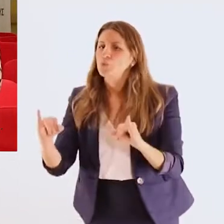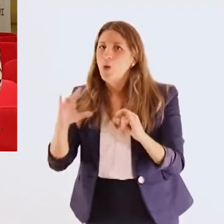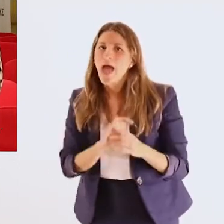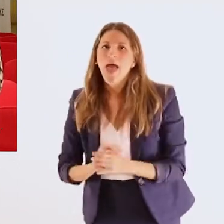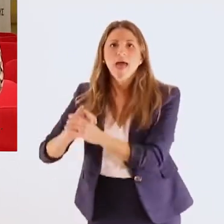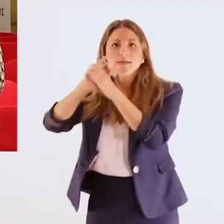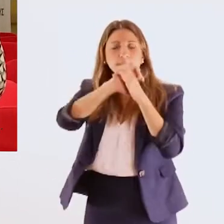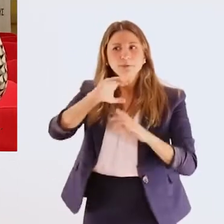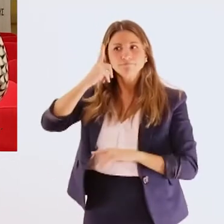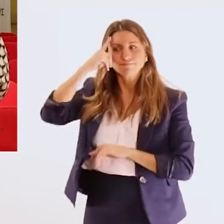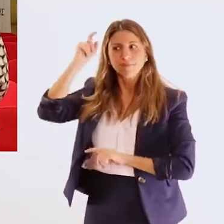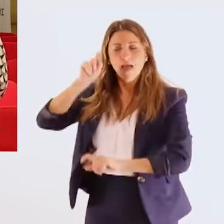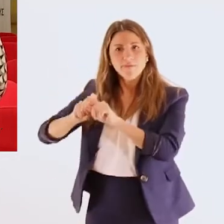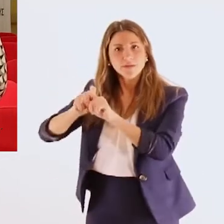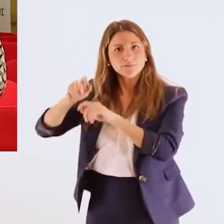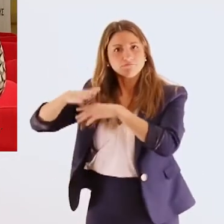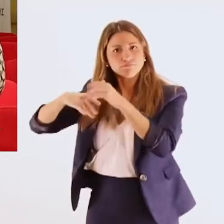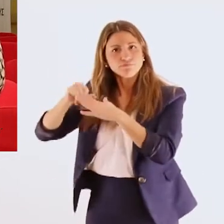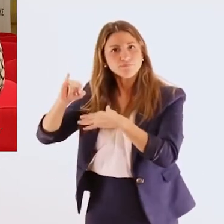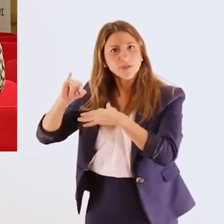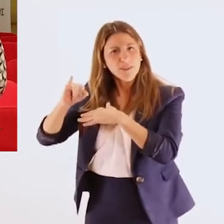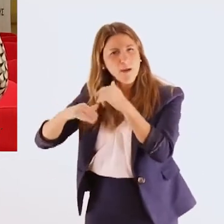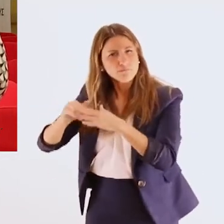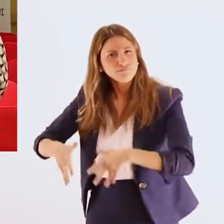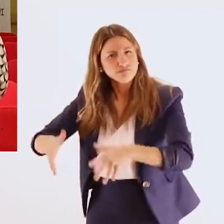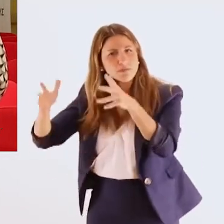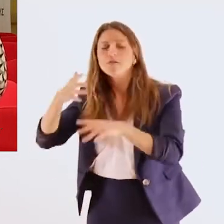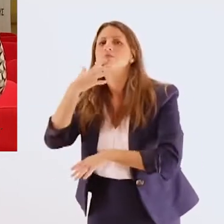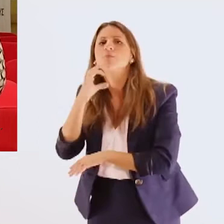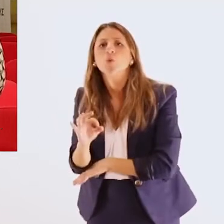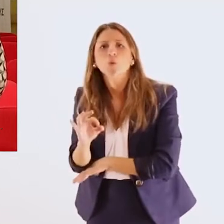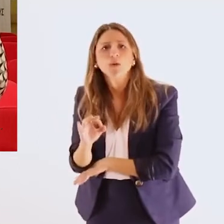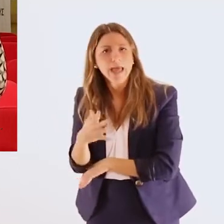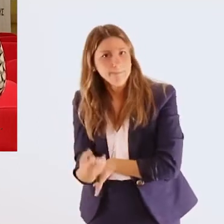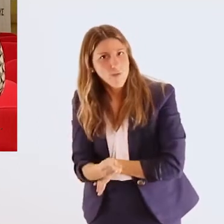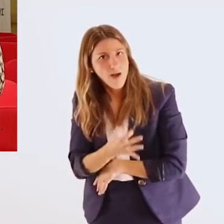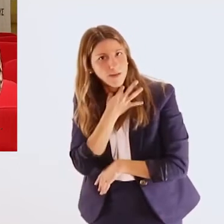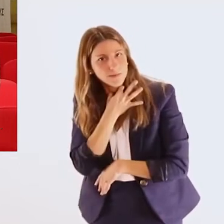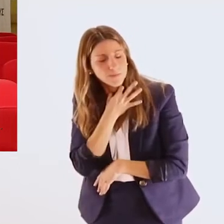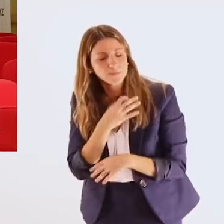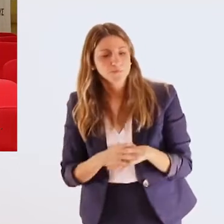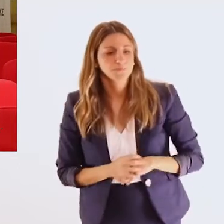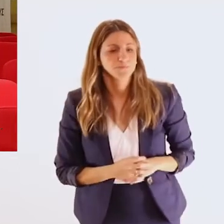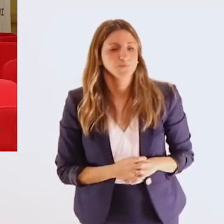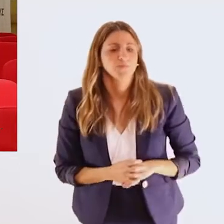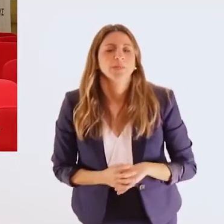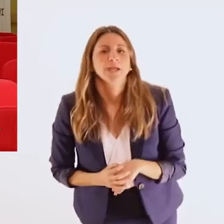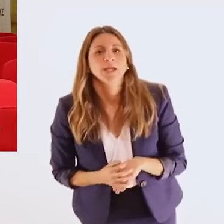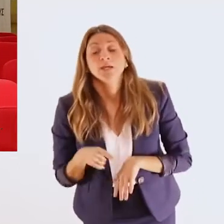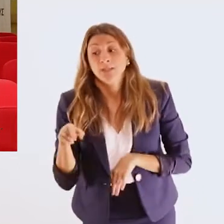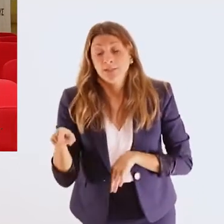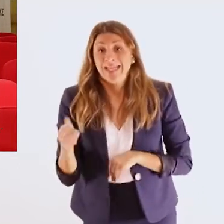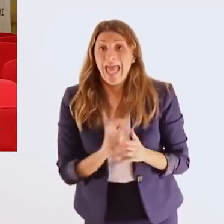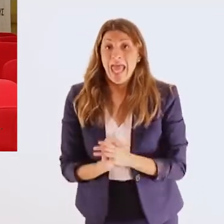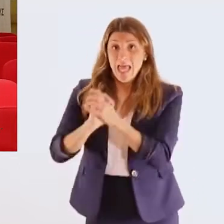με το Ινστιτούτο της ΕΣΑΜΕΑ και στο σημείο αυτό θέλω να μου πείτε αναφορικά με το Ινστιτούτο η ΕΣΑΜΕΑ για ποιο λόγο το δημιούργησε και ποιες